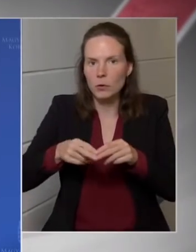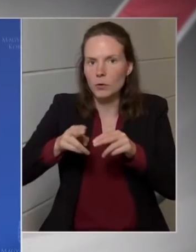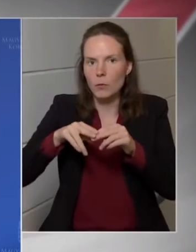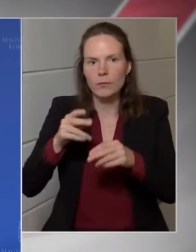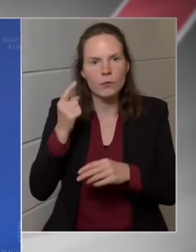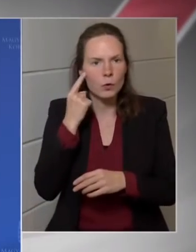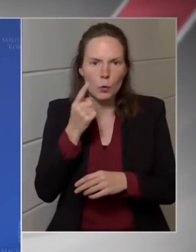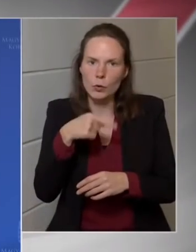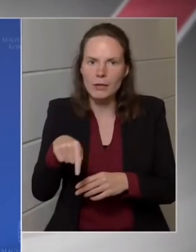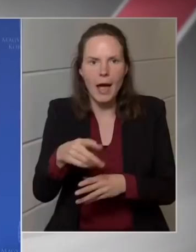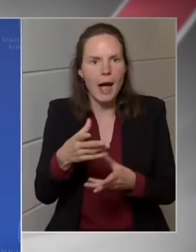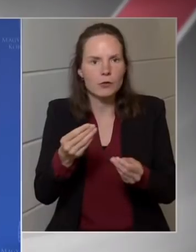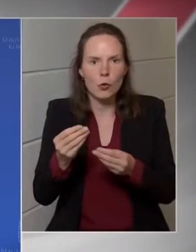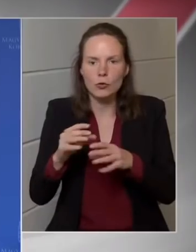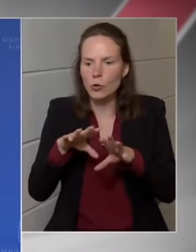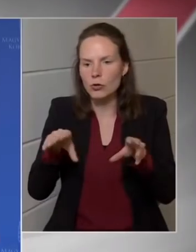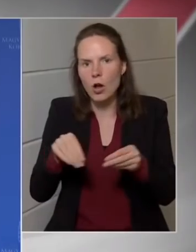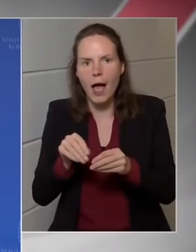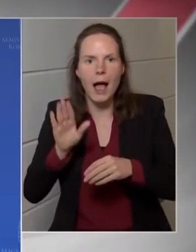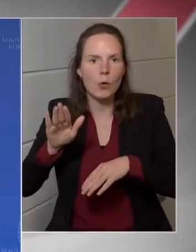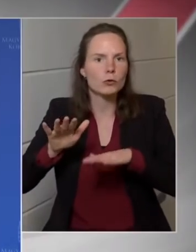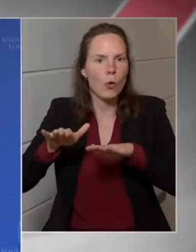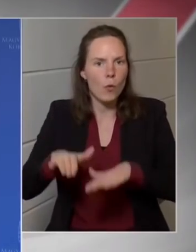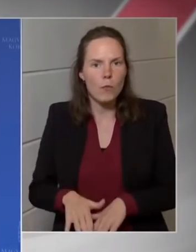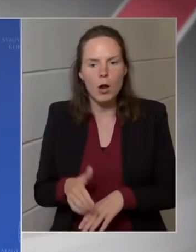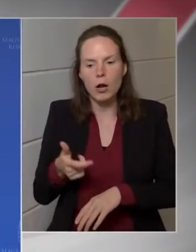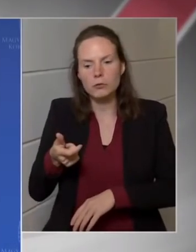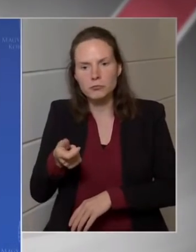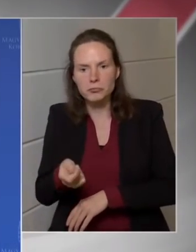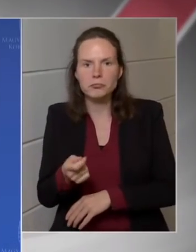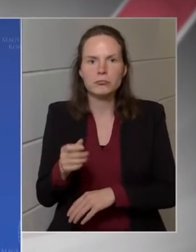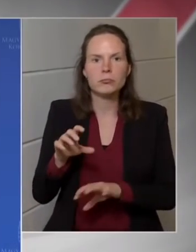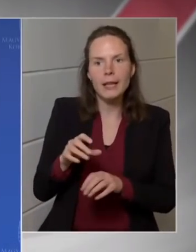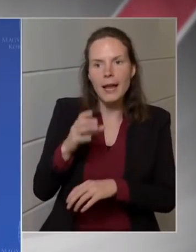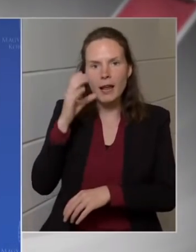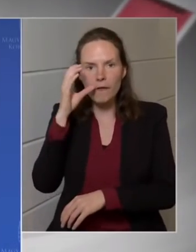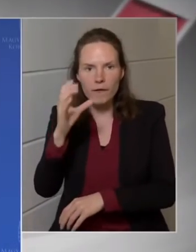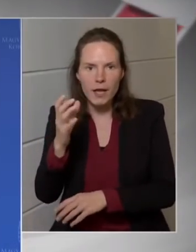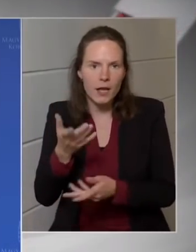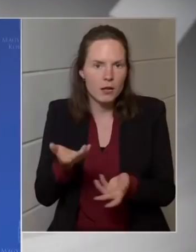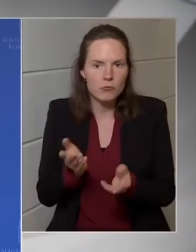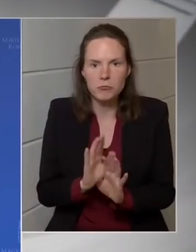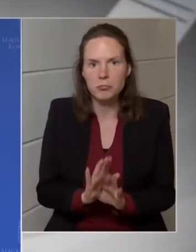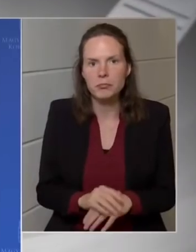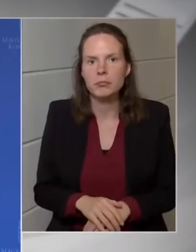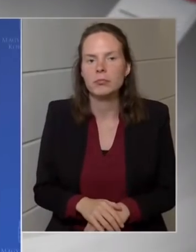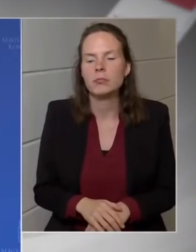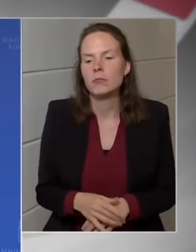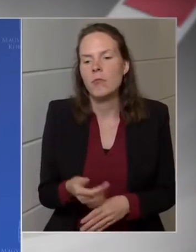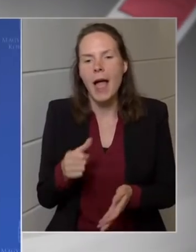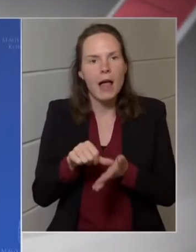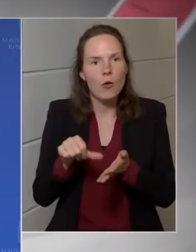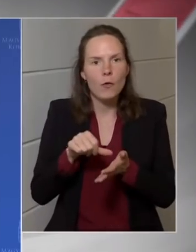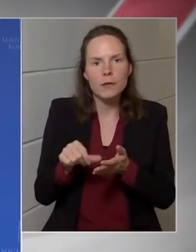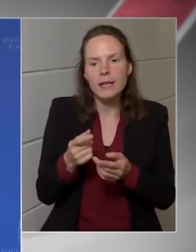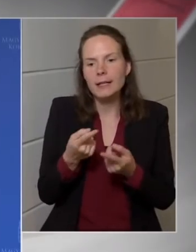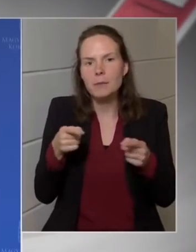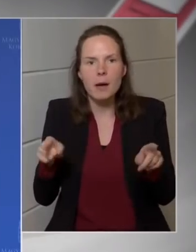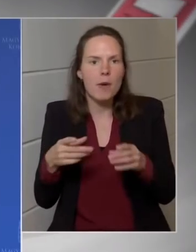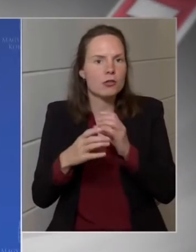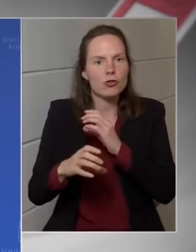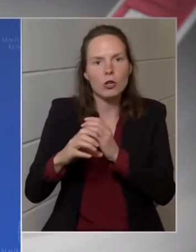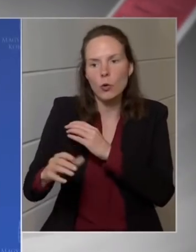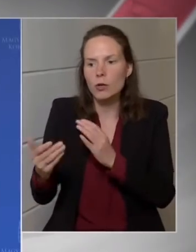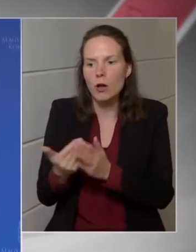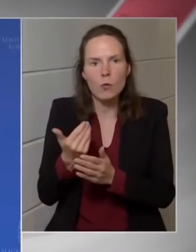család a COVID-körzepén otthon maradt, bekapcsolod a kábel tévét, stb. stb. előfizetett ilyen-olyan csatornákra.